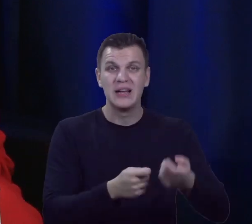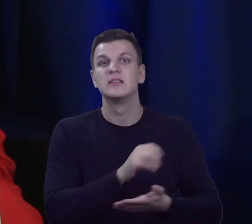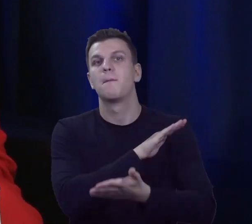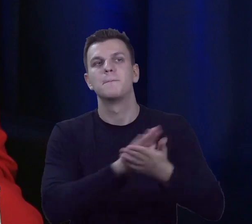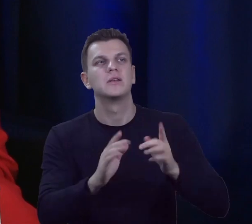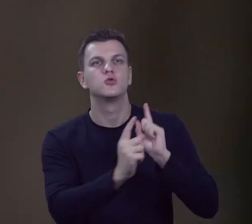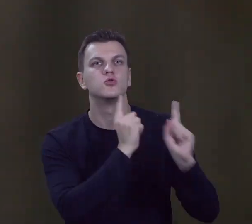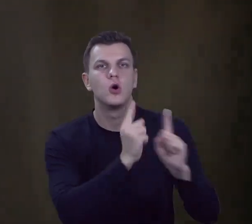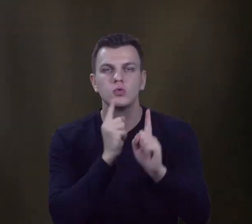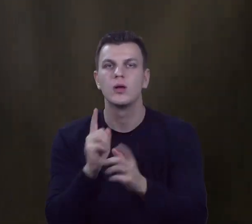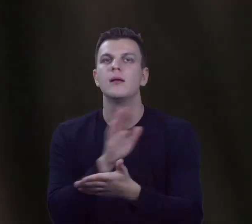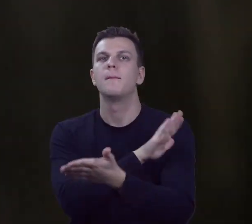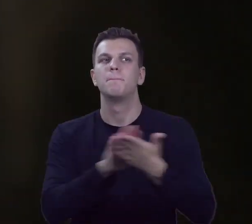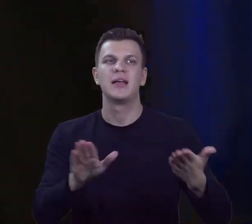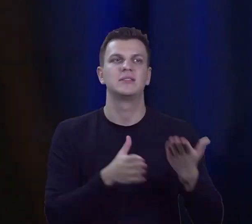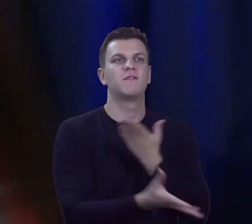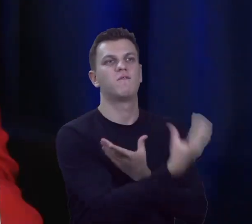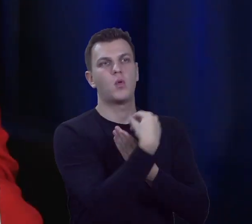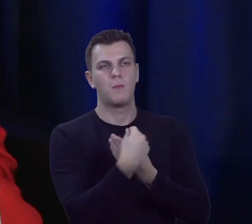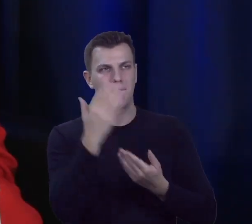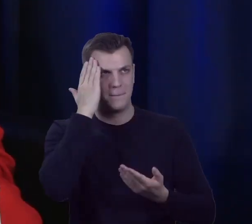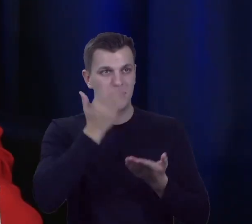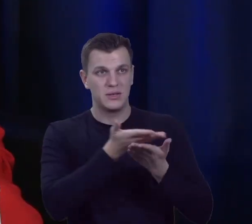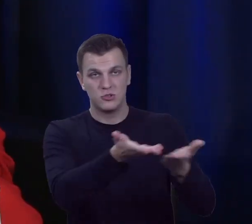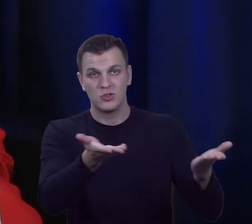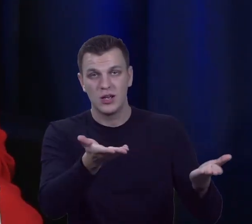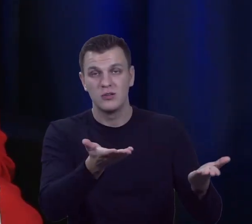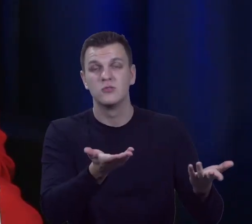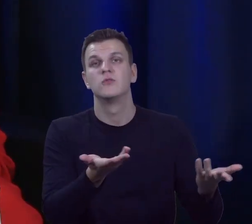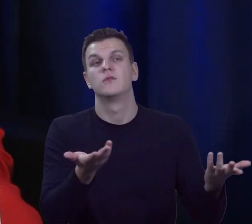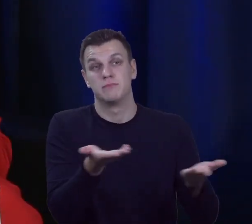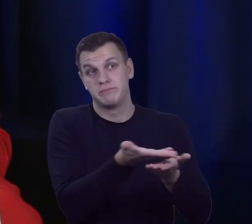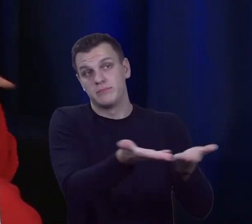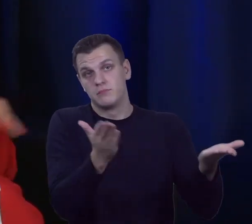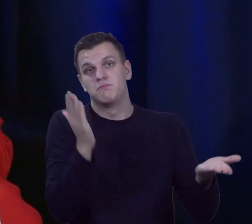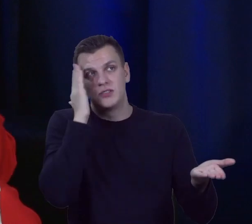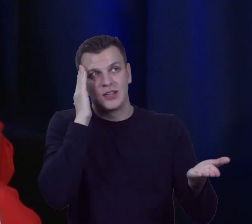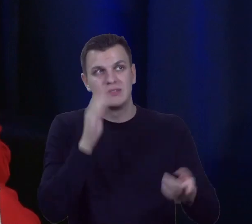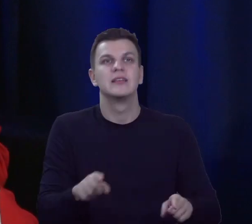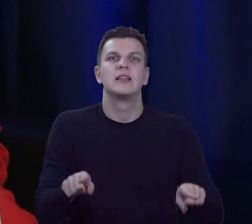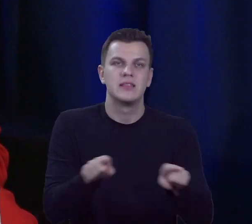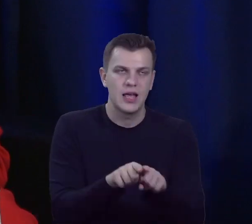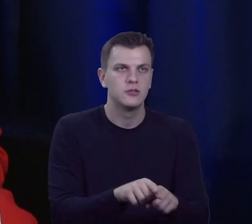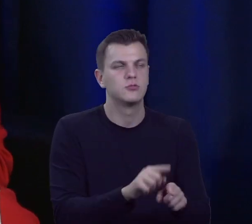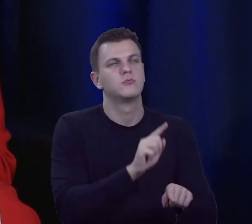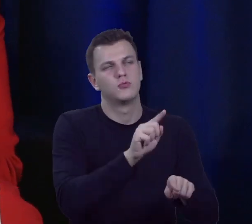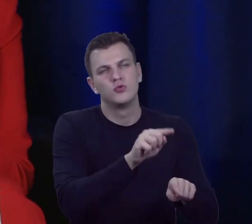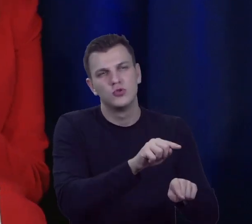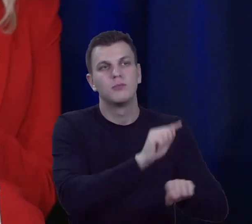bez włączenia mieszkańców, również skupionych w organizacjach pozarządowych,